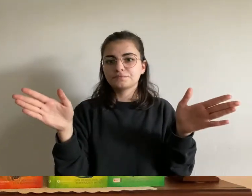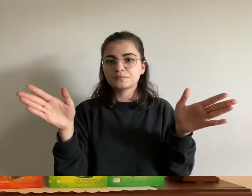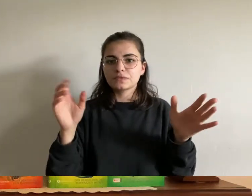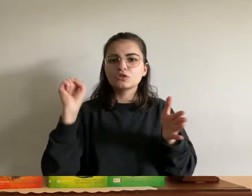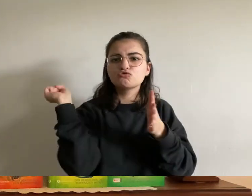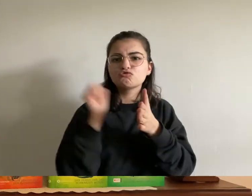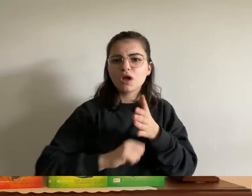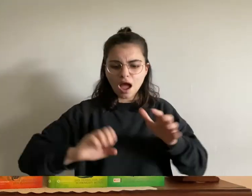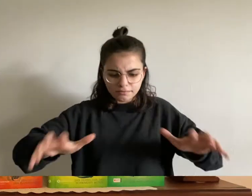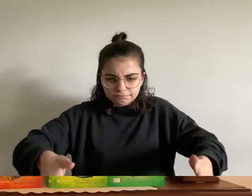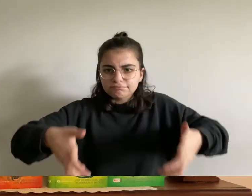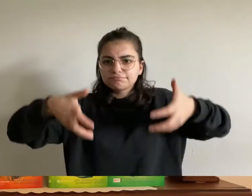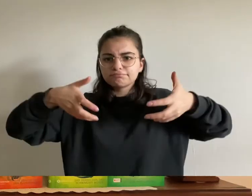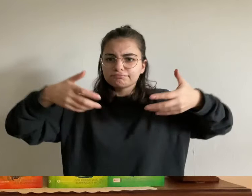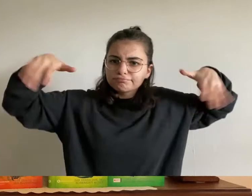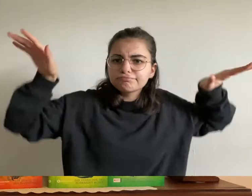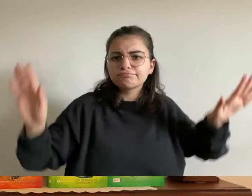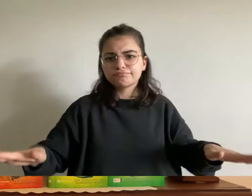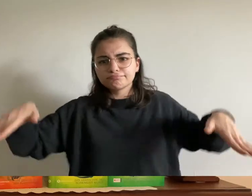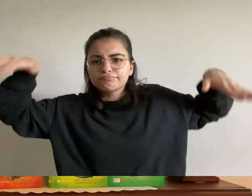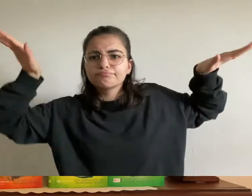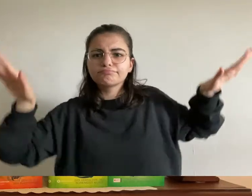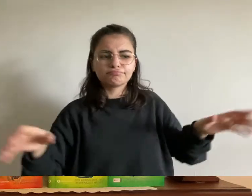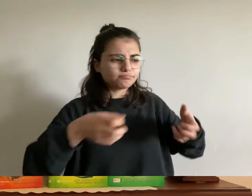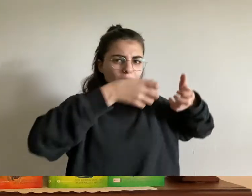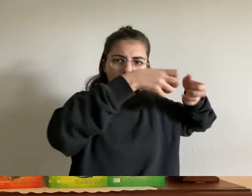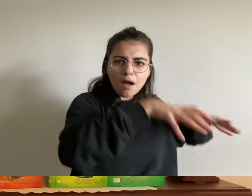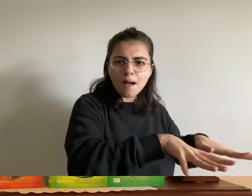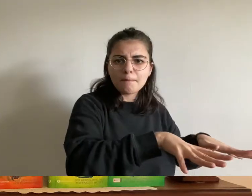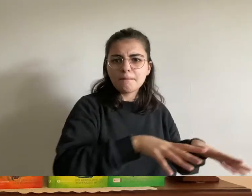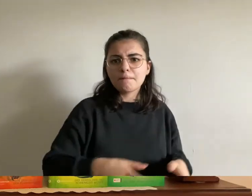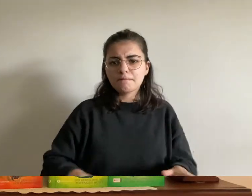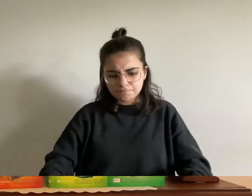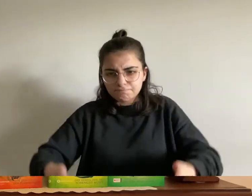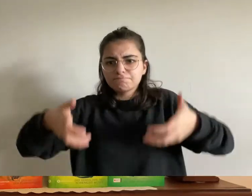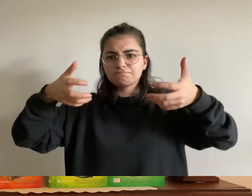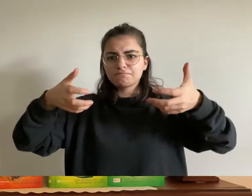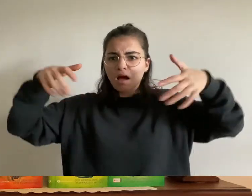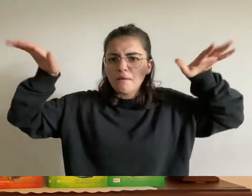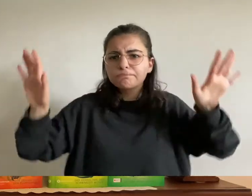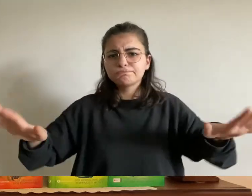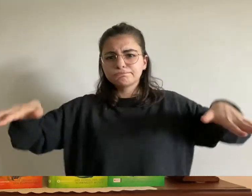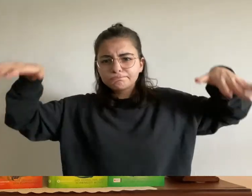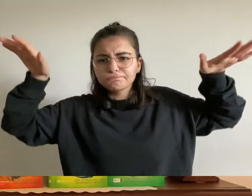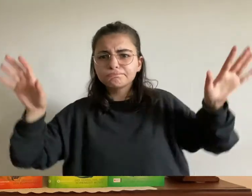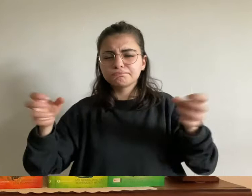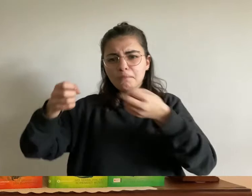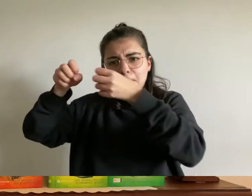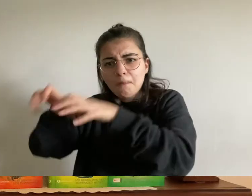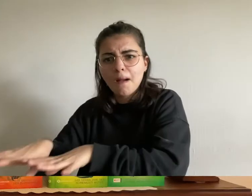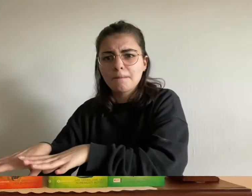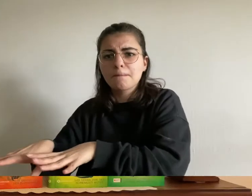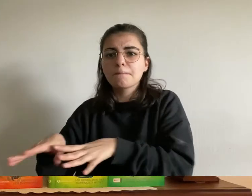felsblocken brocken nach dem anderen weggetragen so dass man den pass jetzt wieder benutzen konnte der weiße drache brachte sie